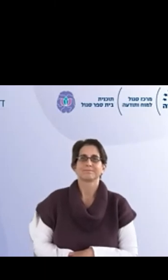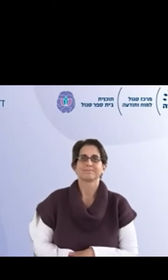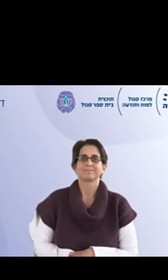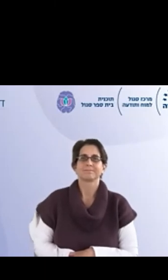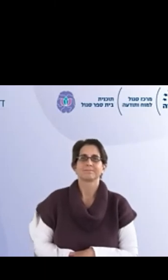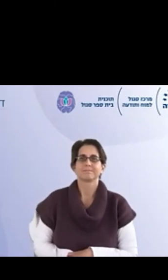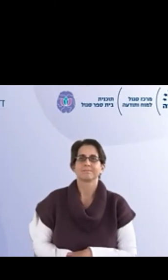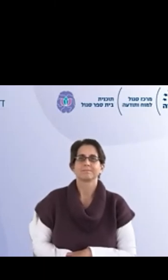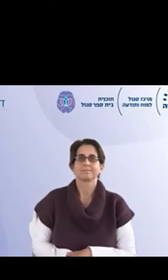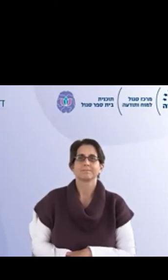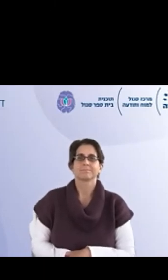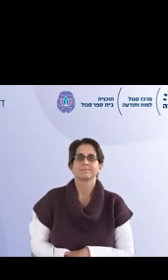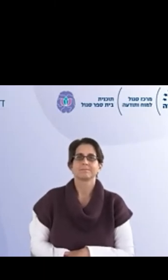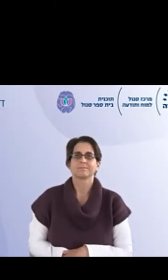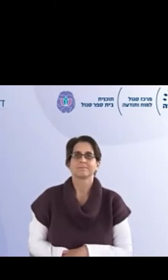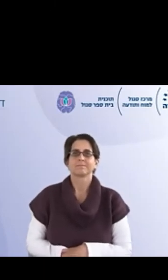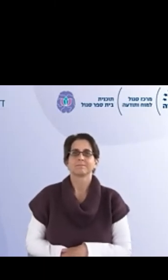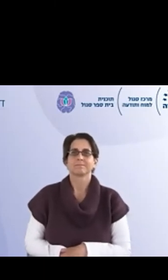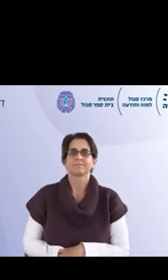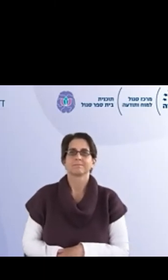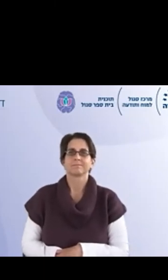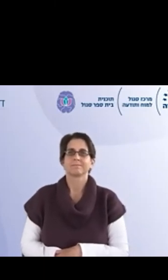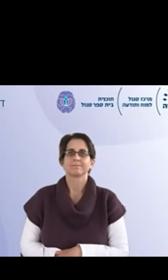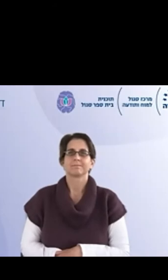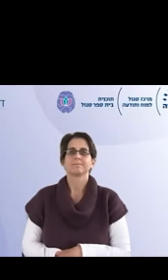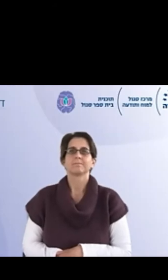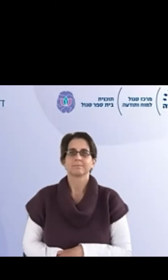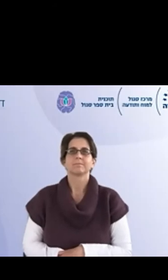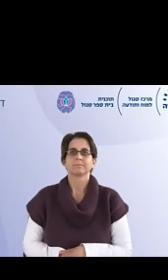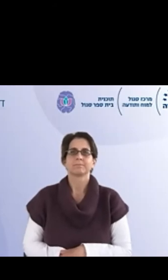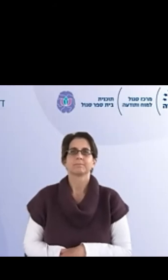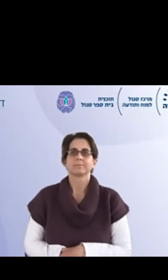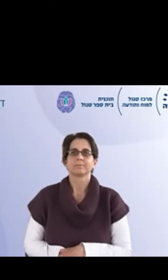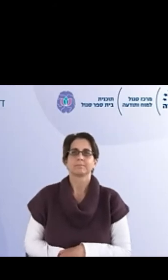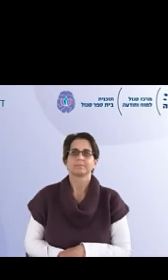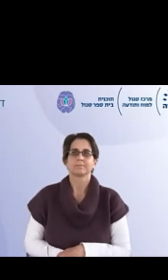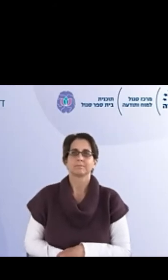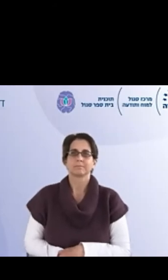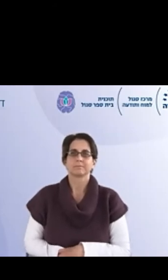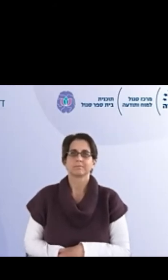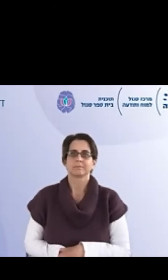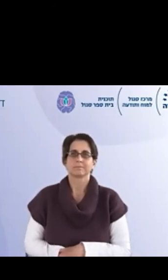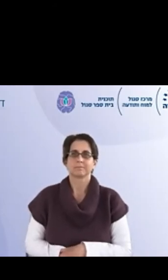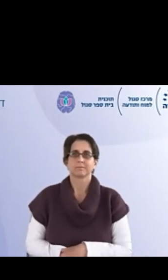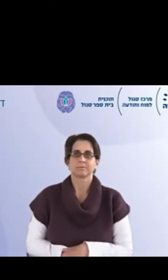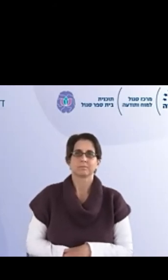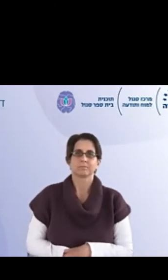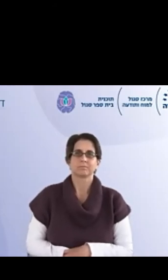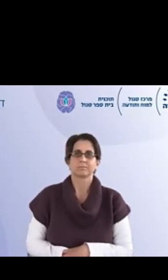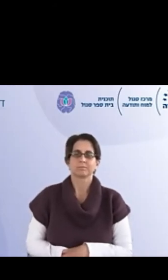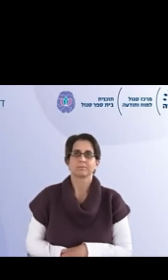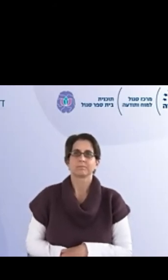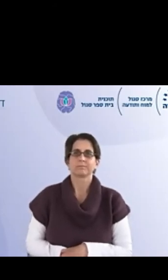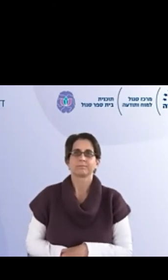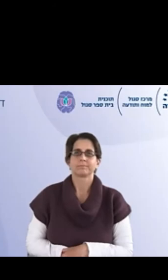אנחנו בעצם מעוסקים יותר באיך. את המה של בית הספר נשאר כפי שהוא, את היעדים והסטנדרטים הגבוהים נשארו כמו שהם,